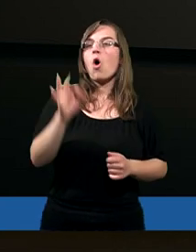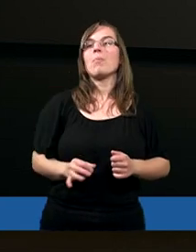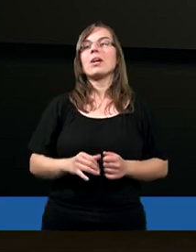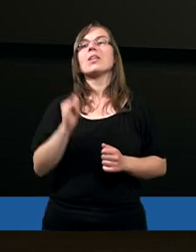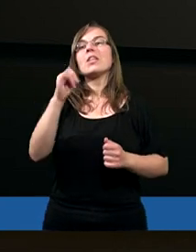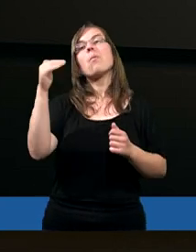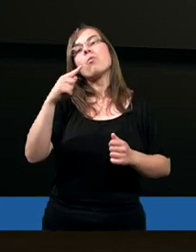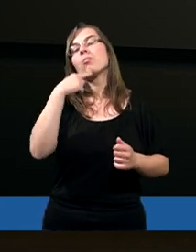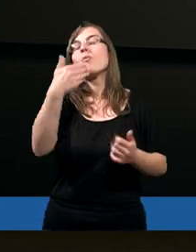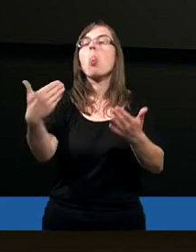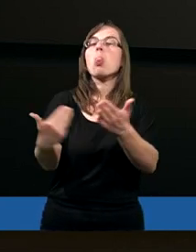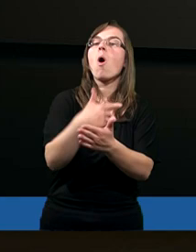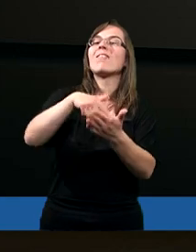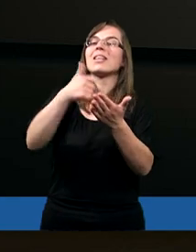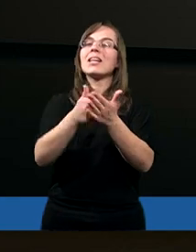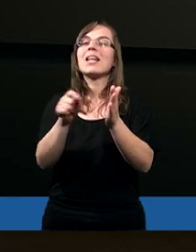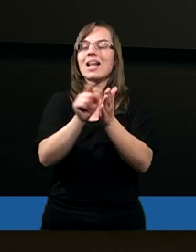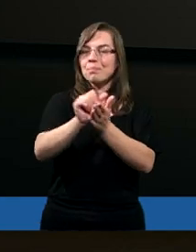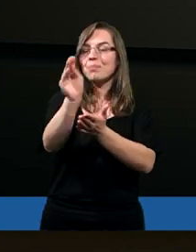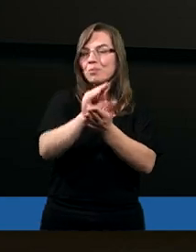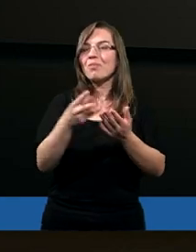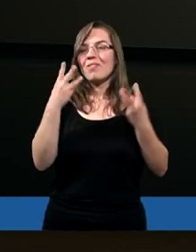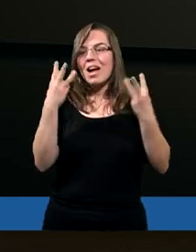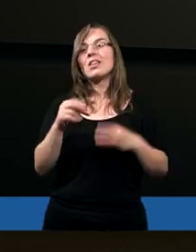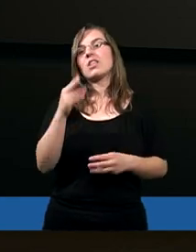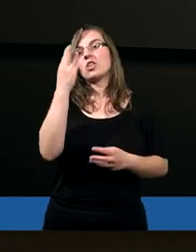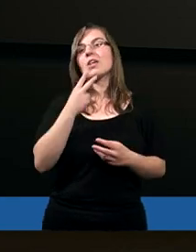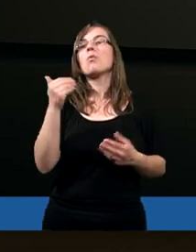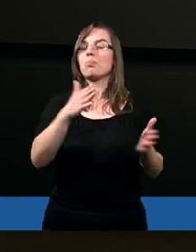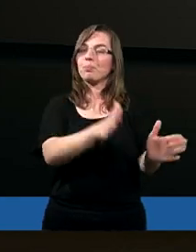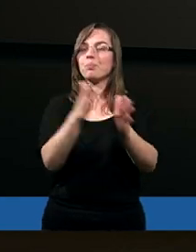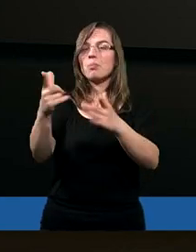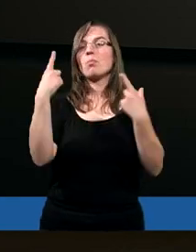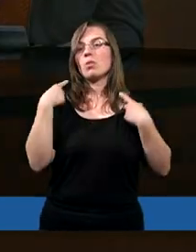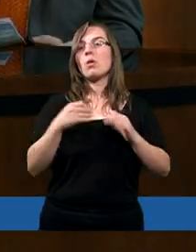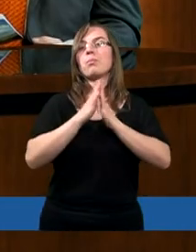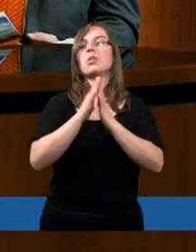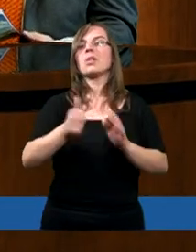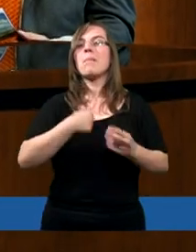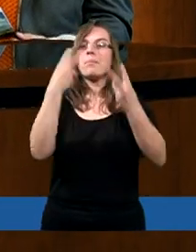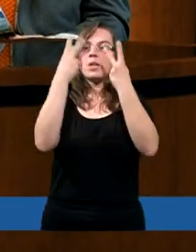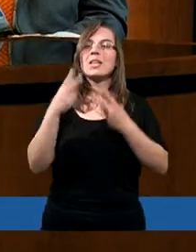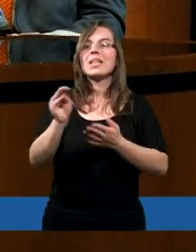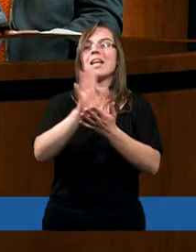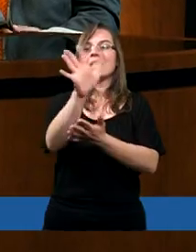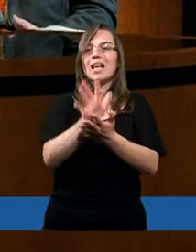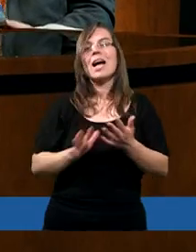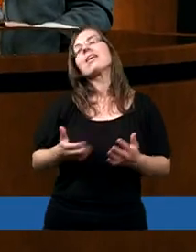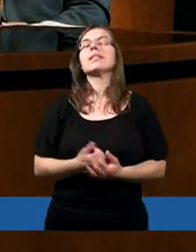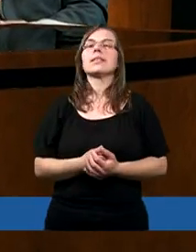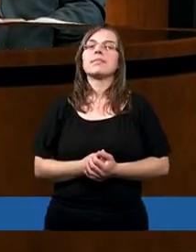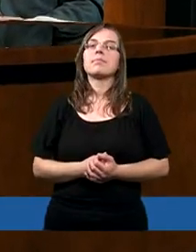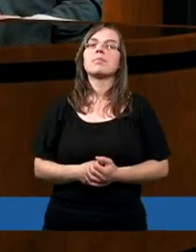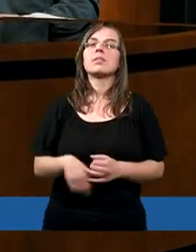kontekście nawet Nowego Testamentu. Dziękuję bardzo. Ania, mogę poprosić, żebyś też przeczytała tekst i